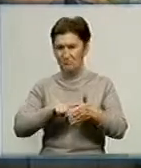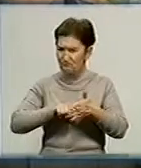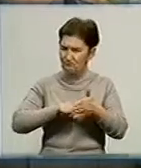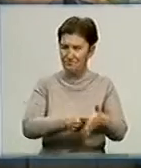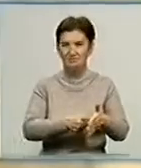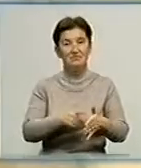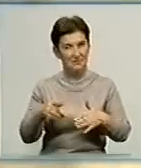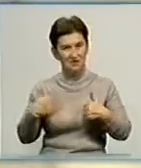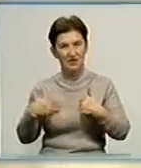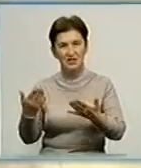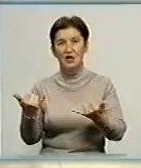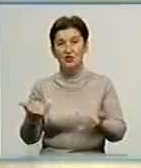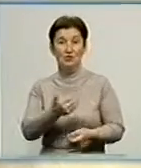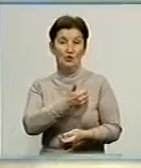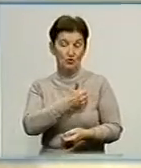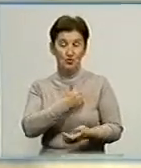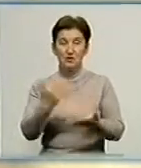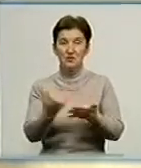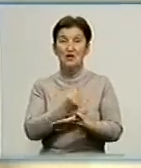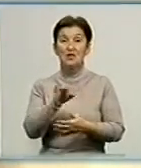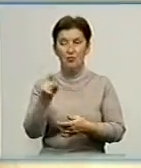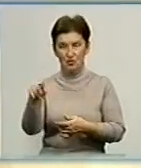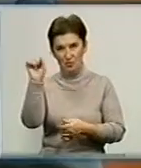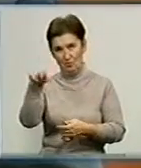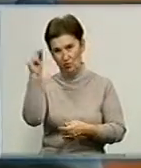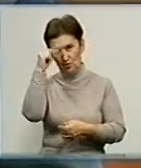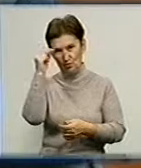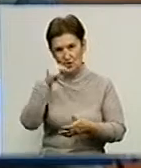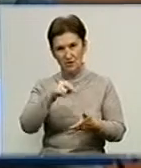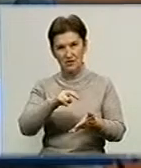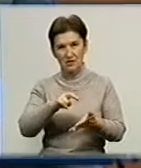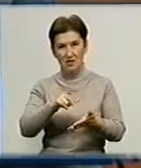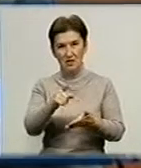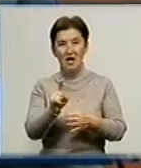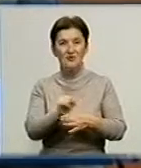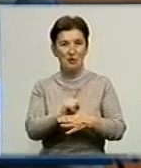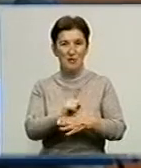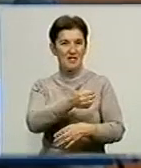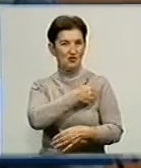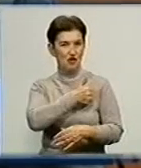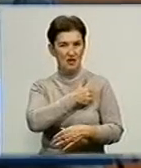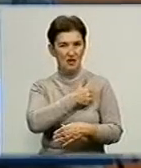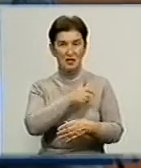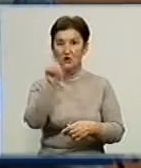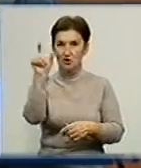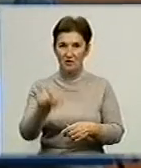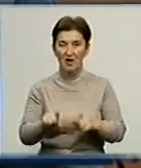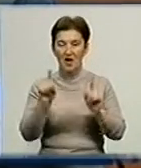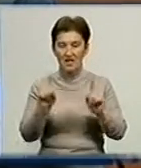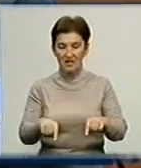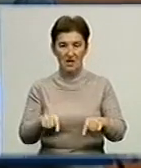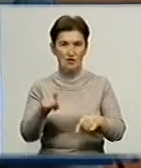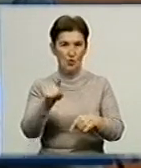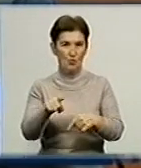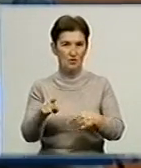намагаються знайти виш, де ув'язнене міг би вчитися дистанційно. Це нормальне життя будь-якого людину, навіть вчити, що він засуджений по життому